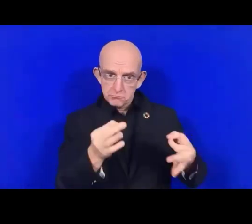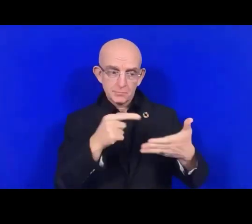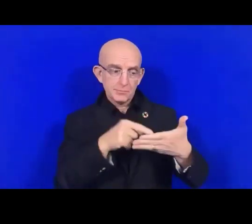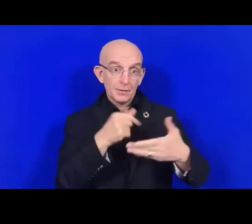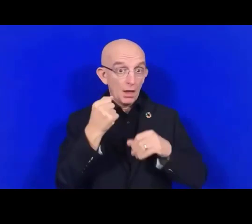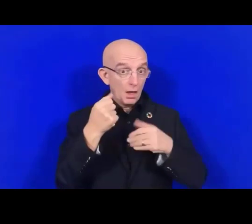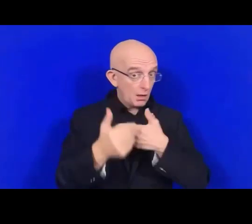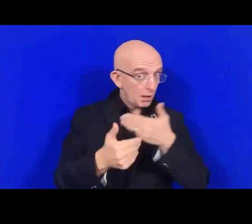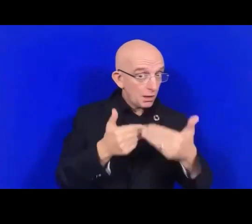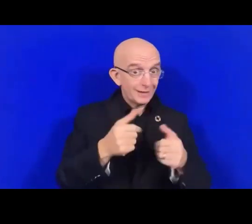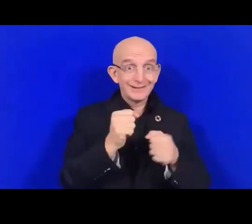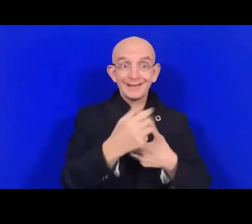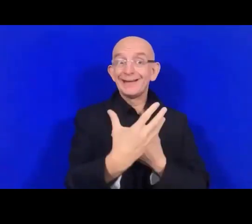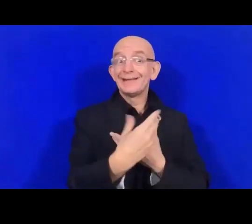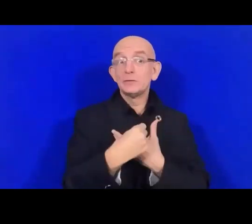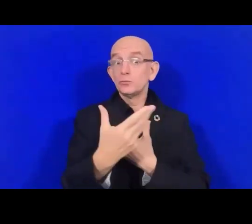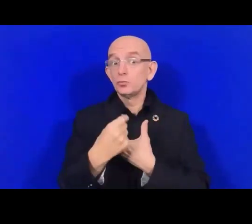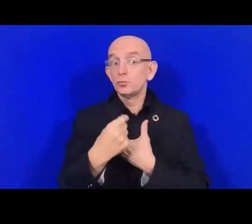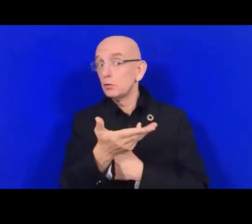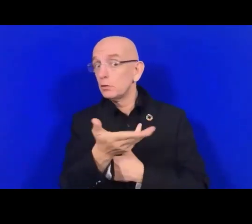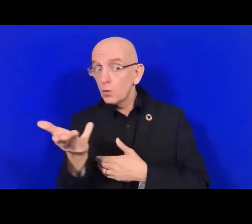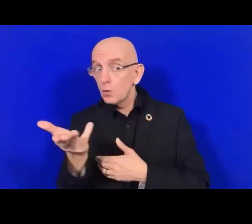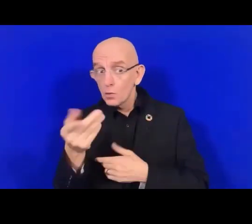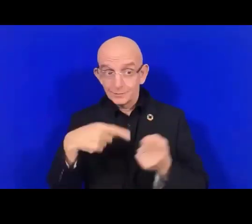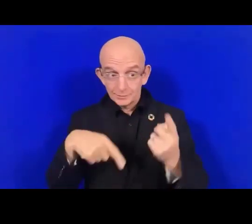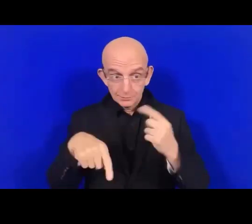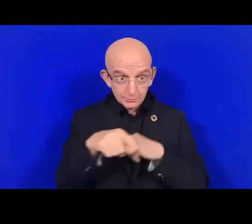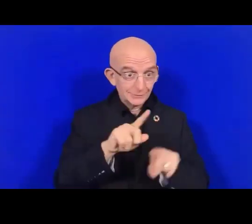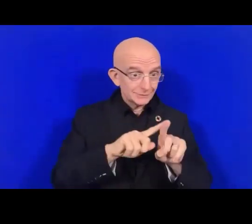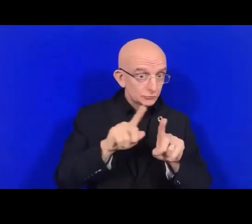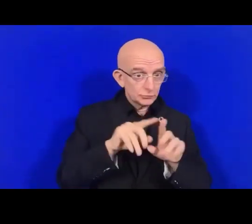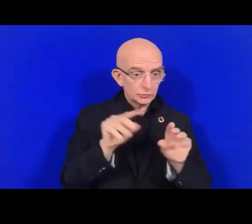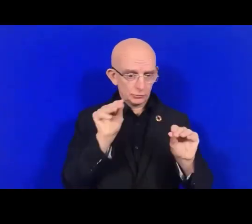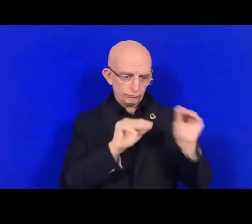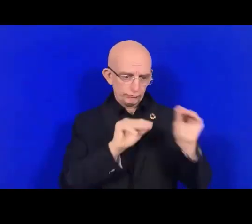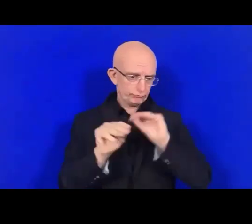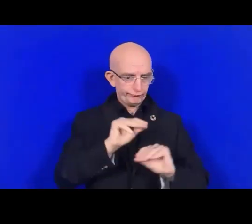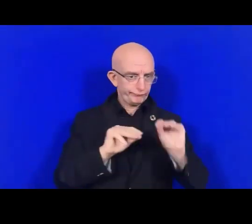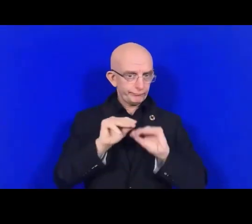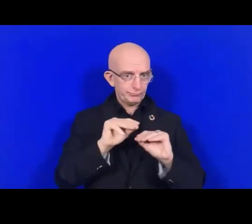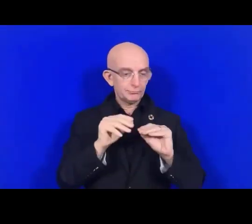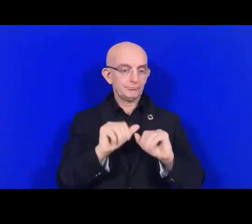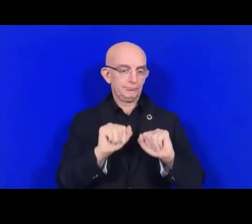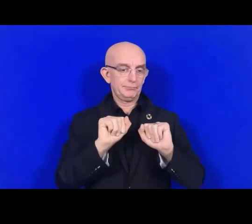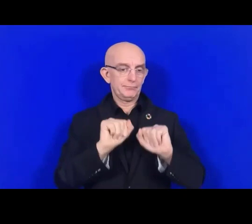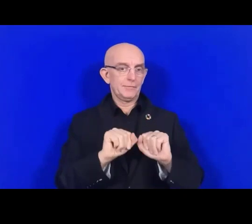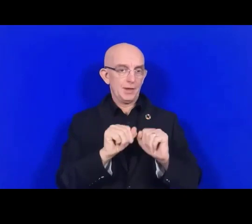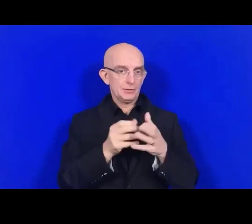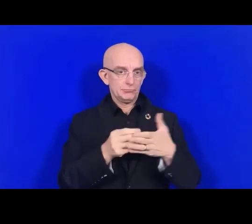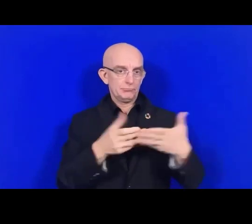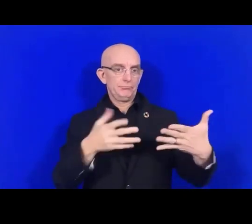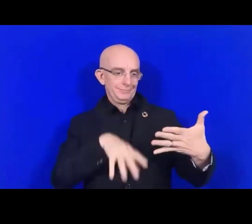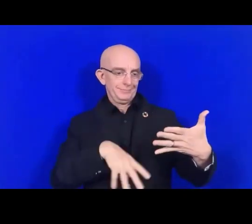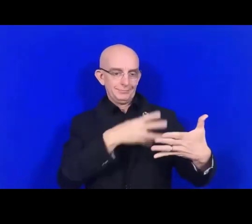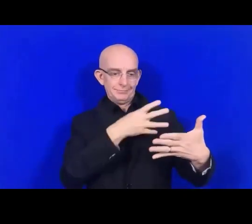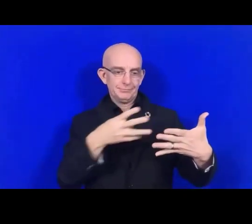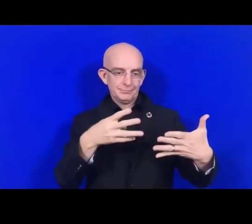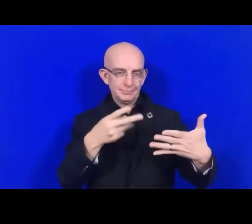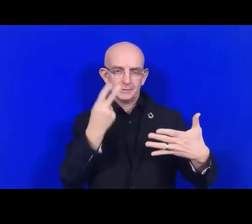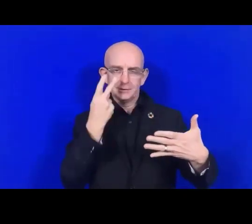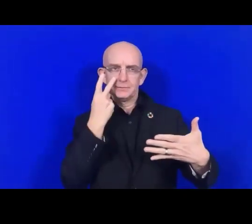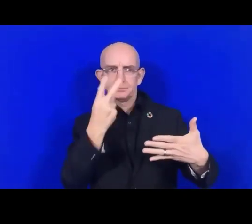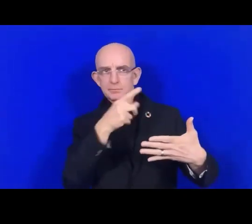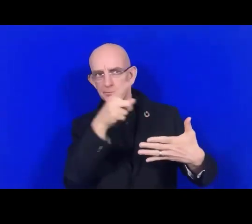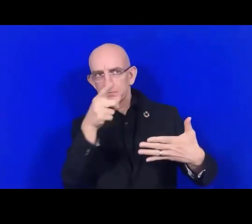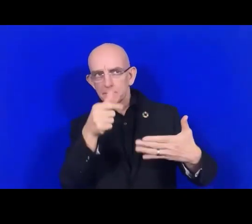l'évaluation qui mène au développement du plan et aux actions